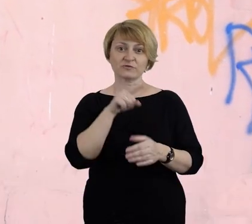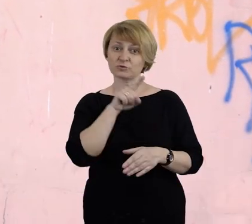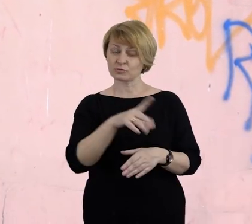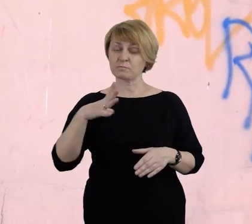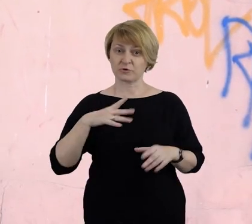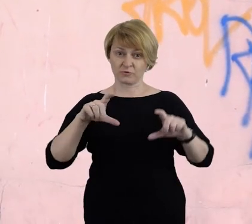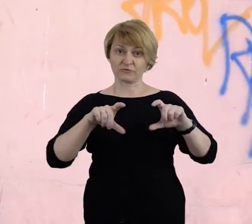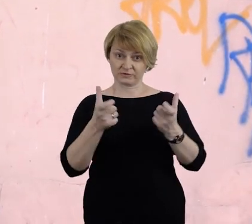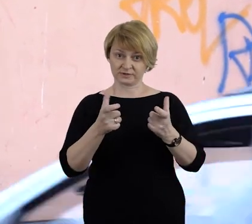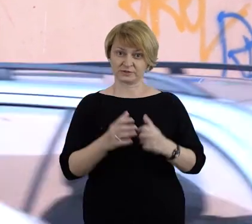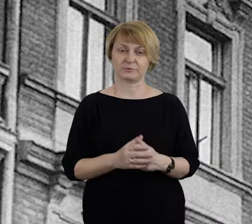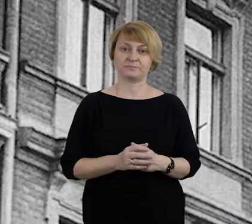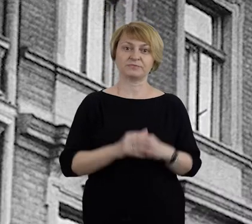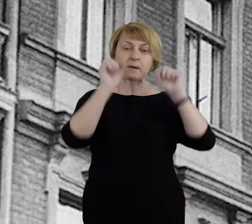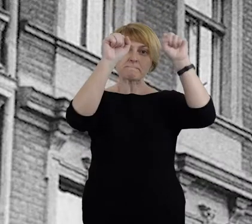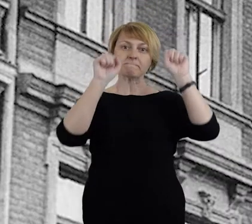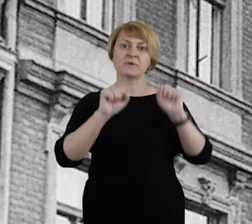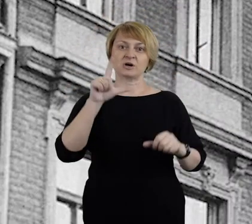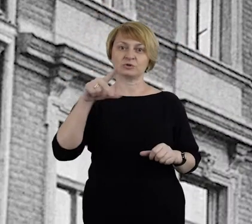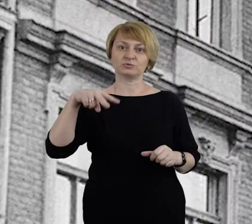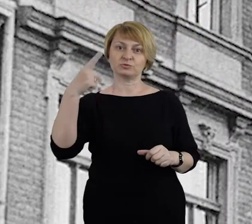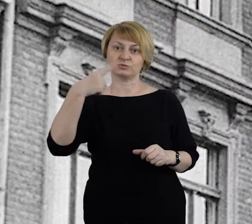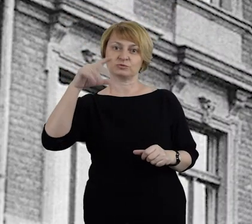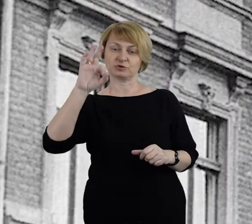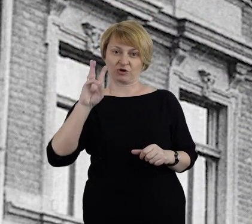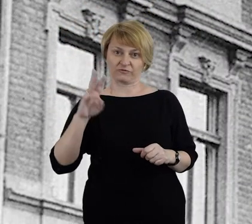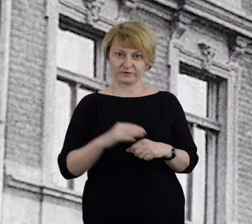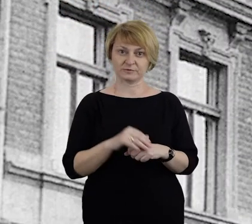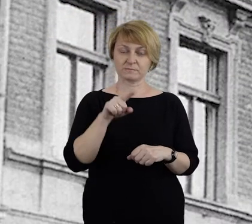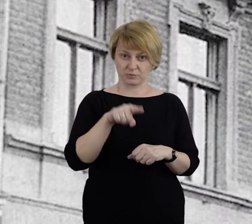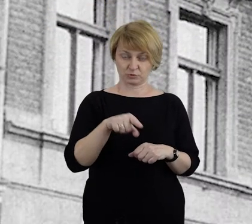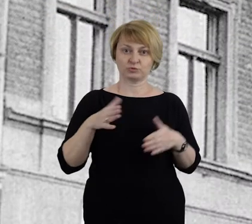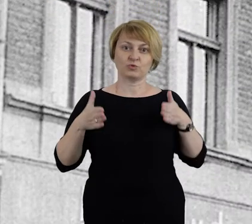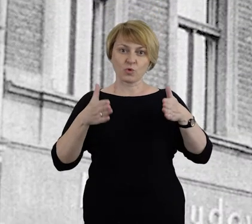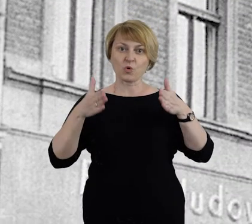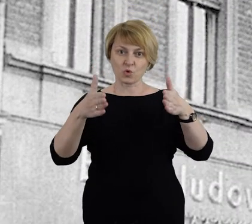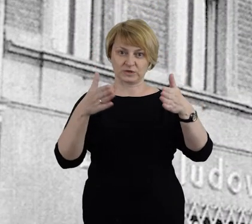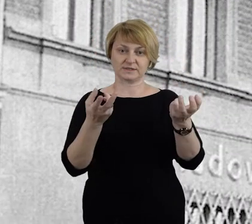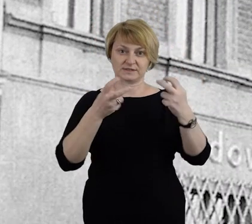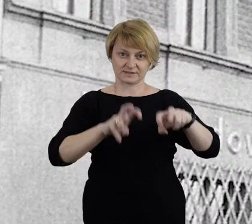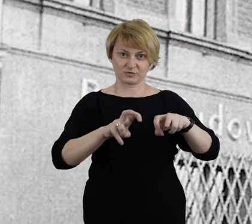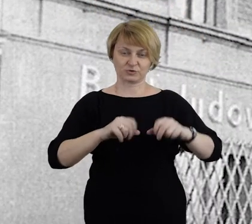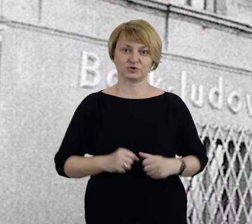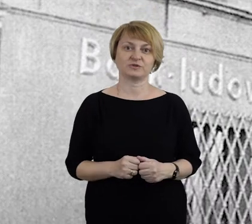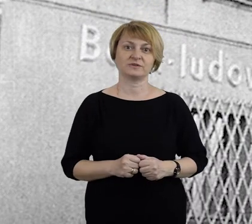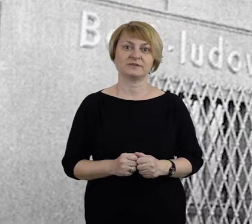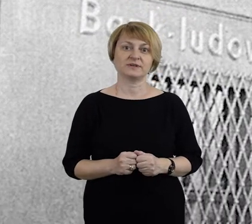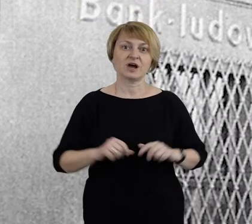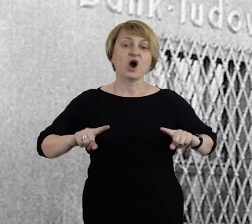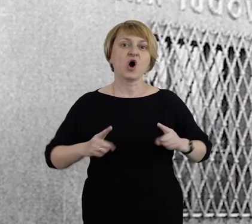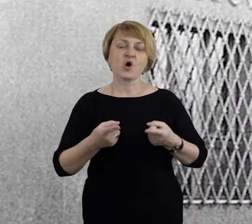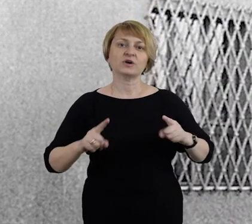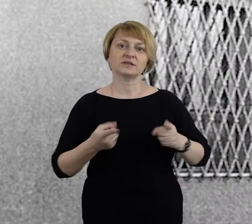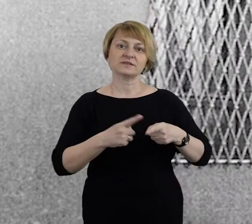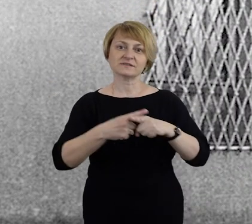jakie tu miały miejsce. Bank Ludowy mieścił się przy tej ulicy. Organizacja